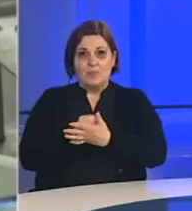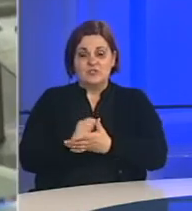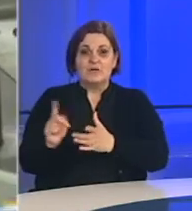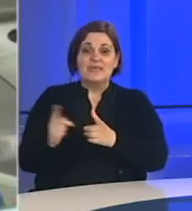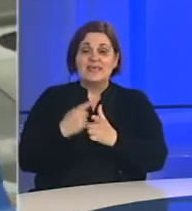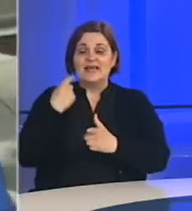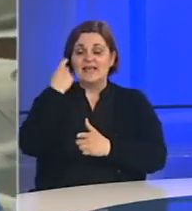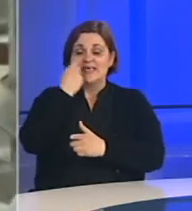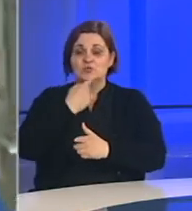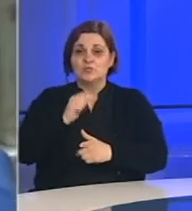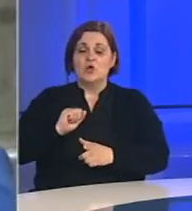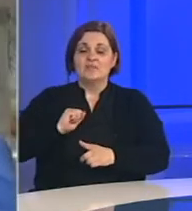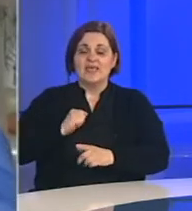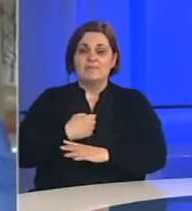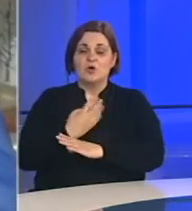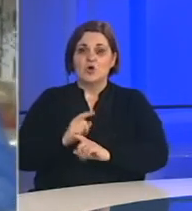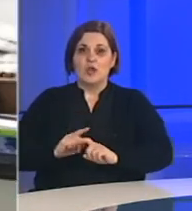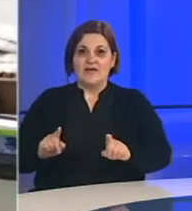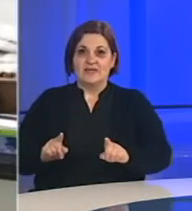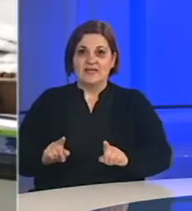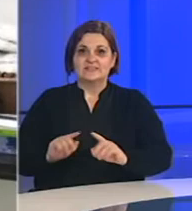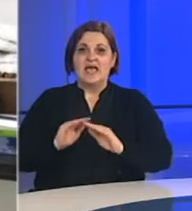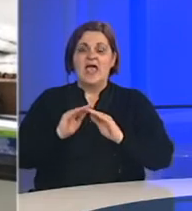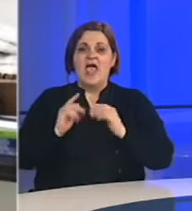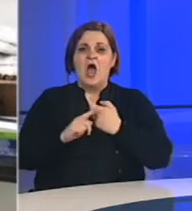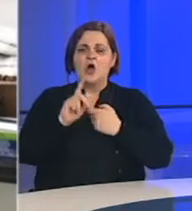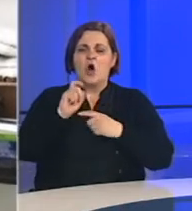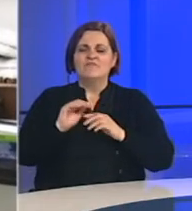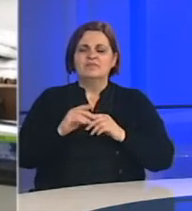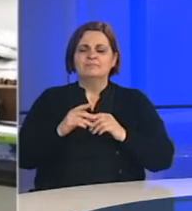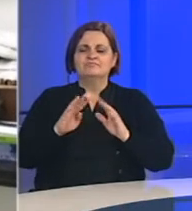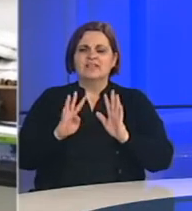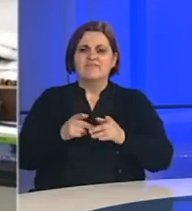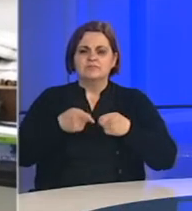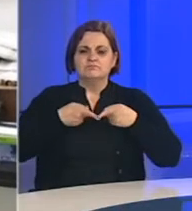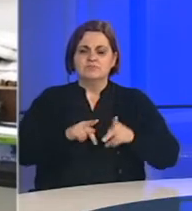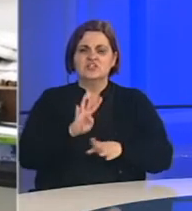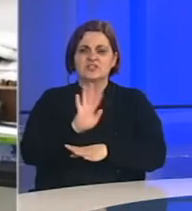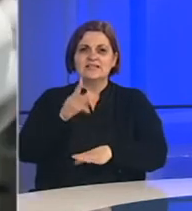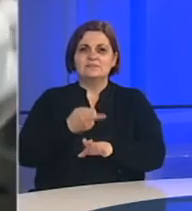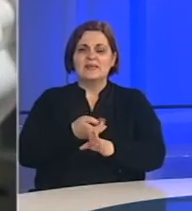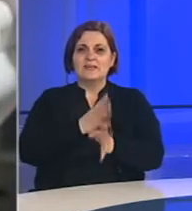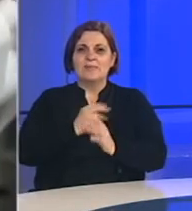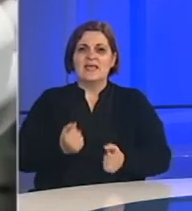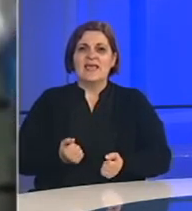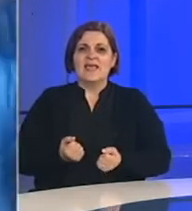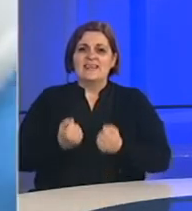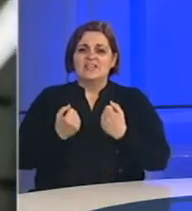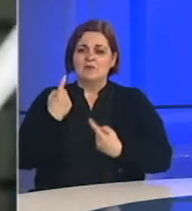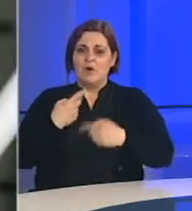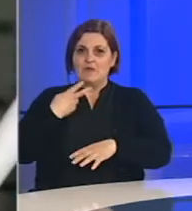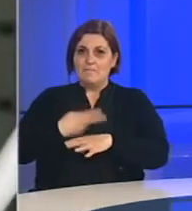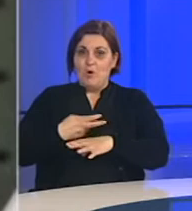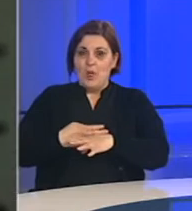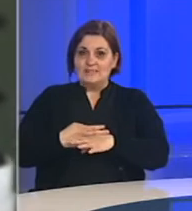ili sumnjom na prisustvo koronavirusa. Na odiljenju COVID-19 hospitalizovano je 45 pacijenata teže kliničke slike,